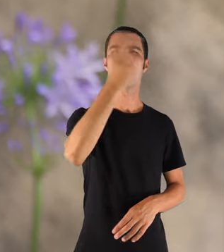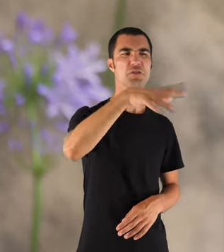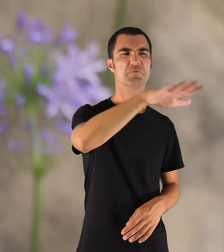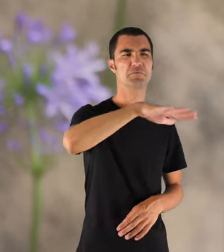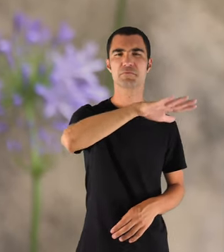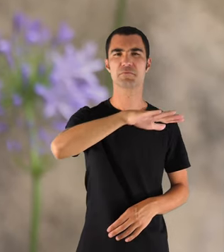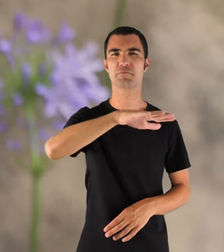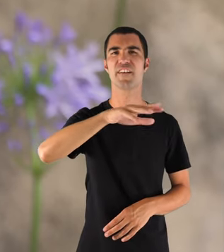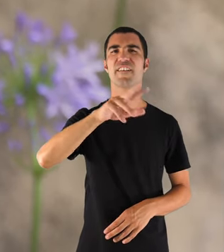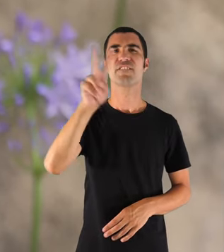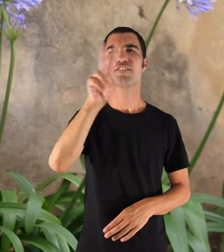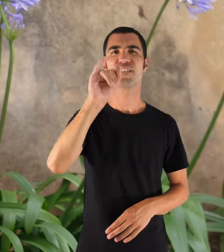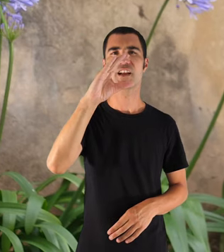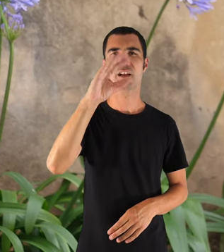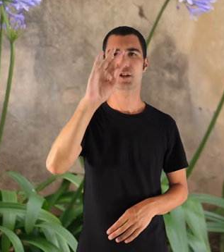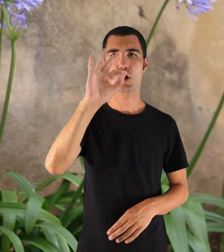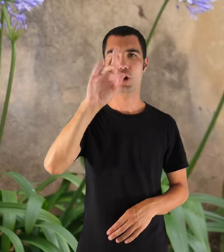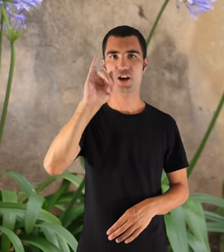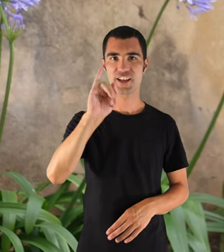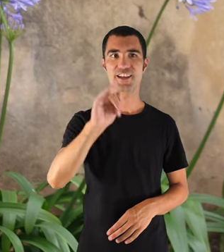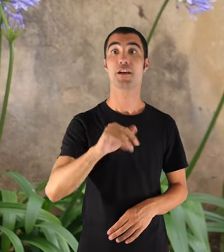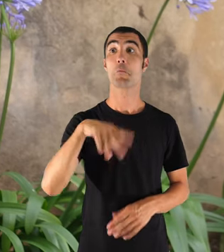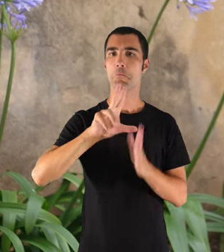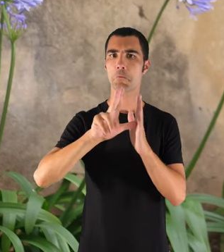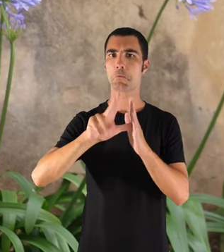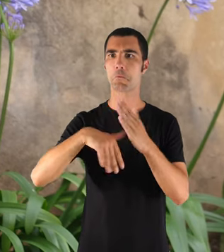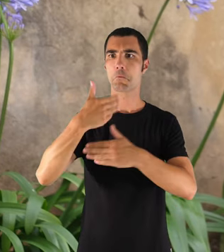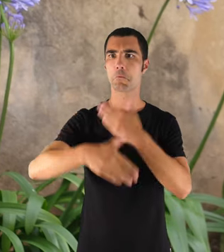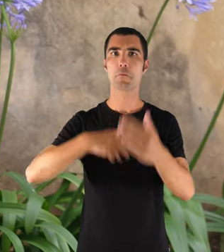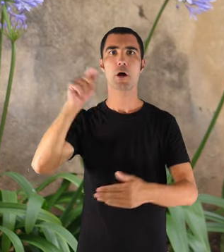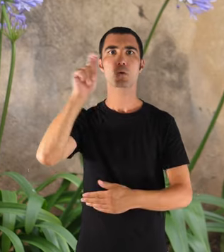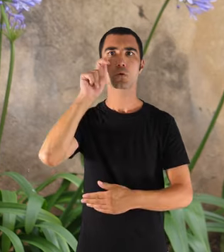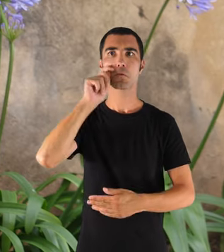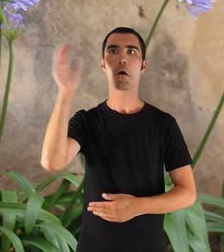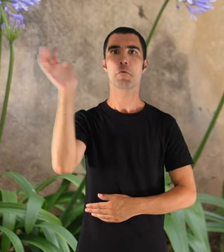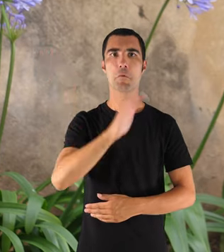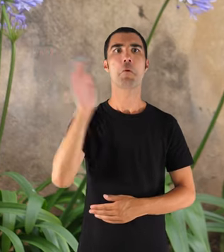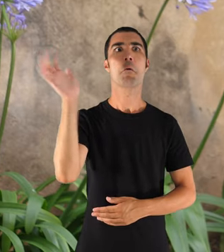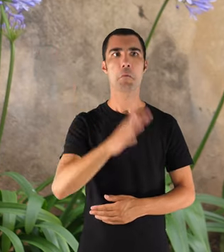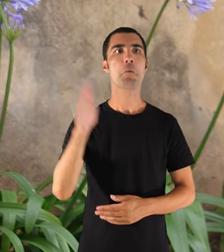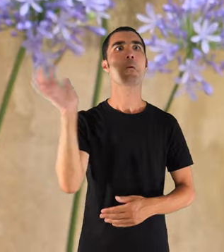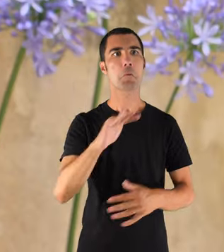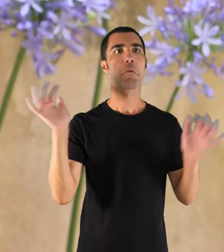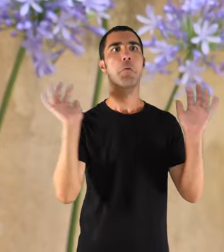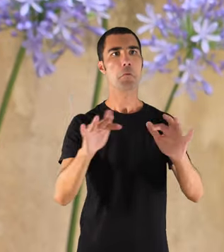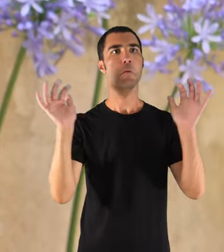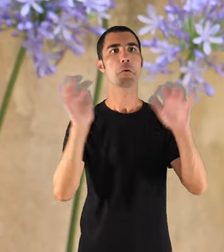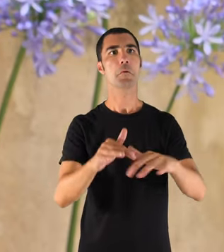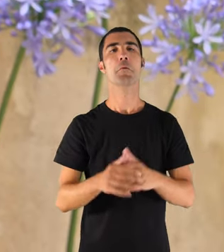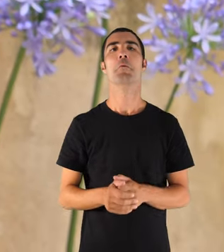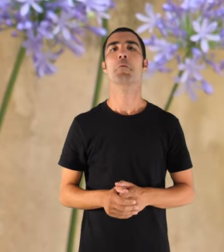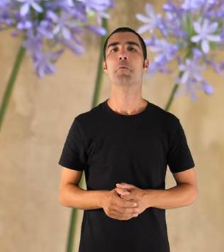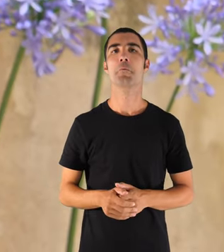no sé, a Vittori. Ara començaven a venir turistes i això, i de vegades